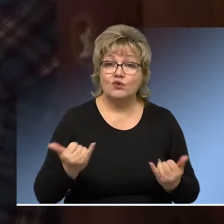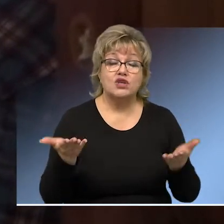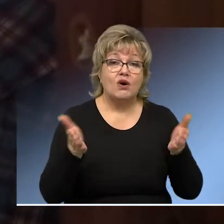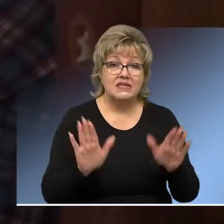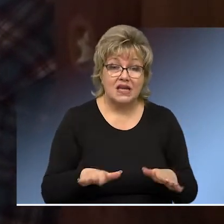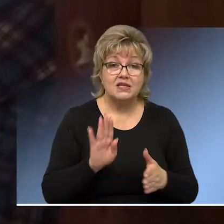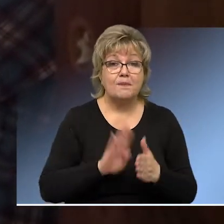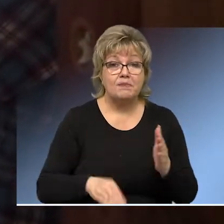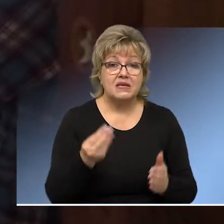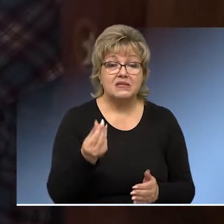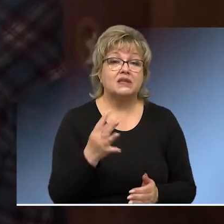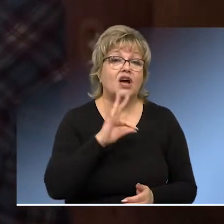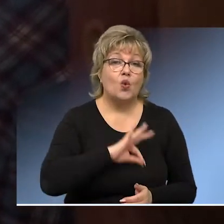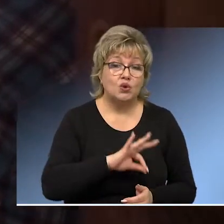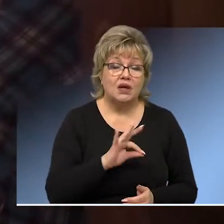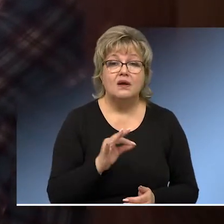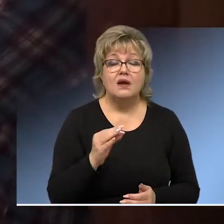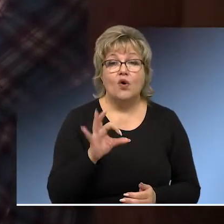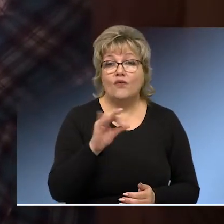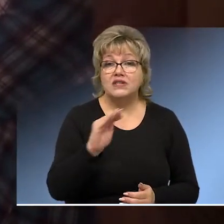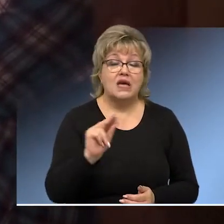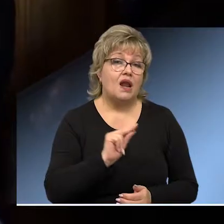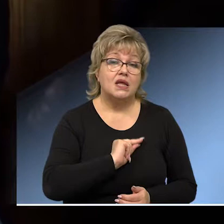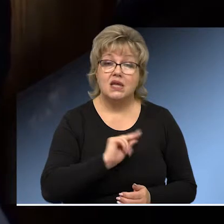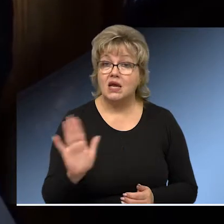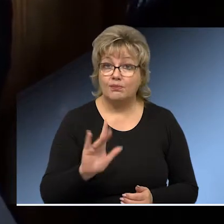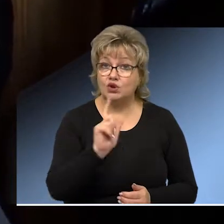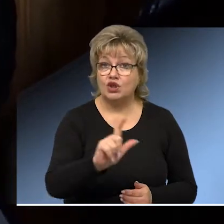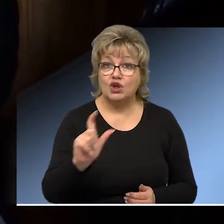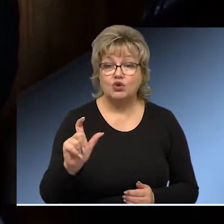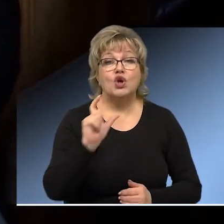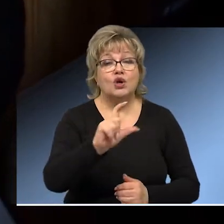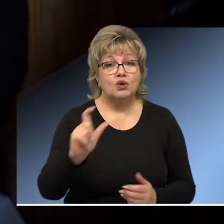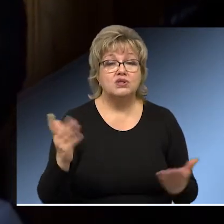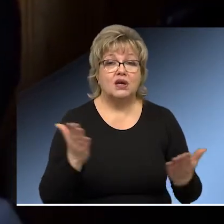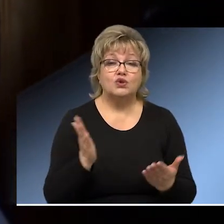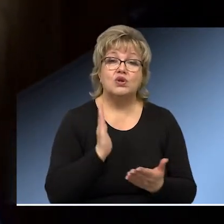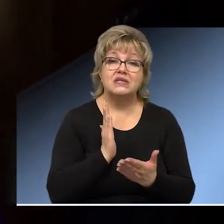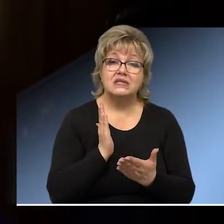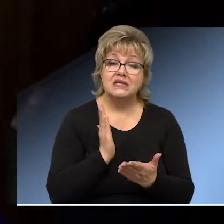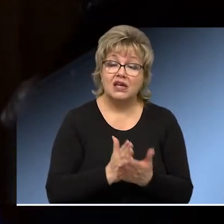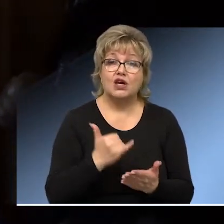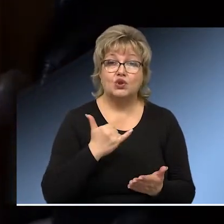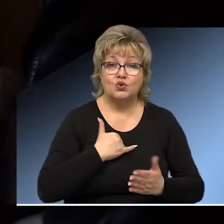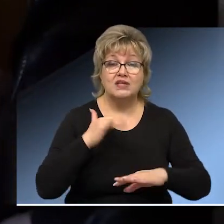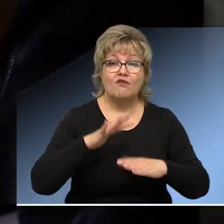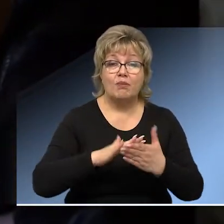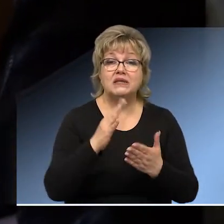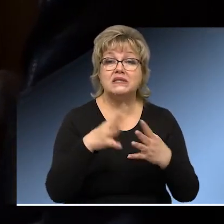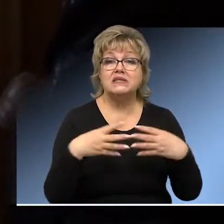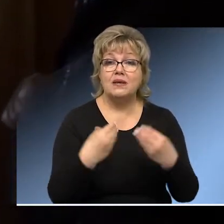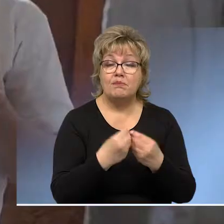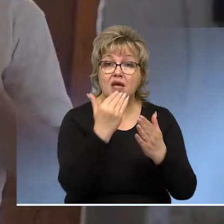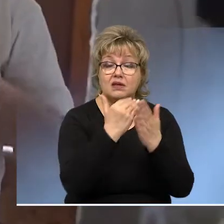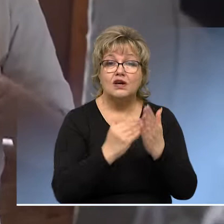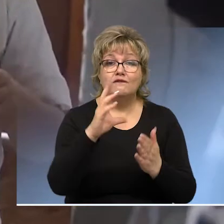сегодня оставились без дохода, официально не работающие люди, люди, которые состоят у нас в банке